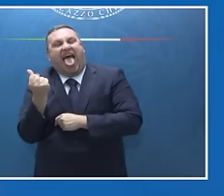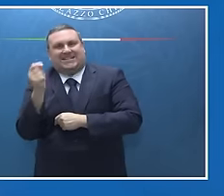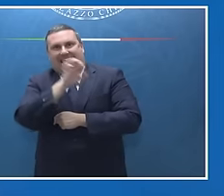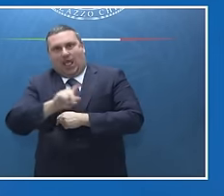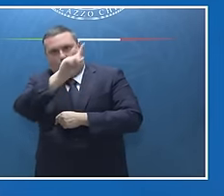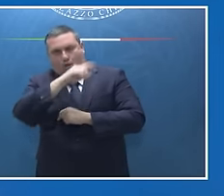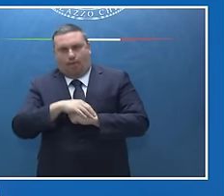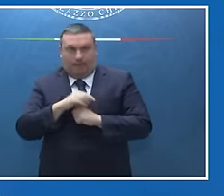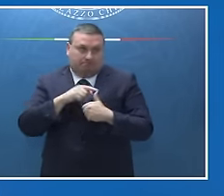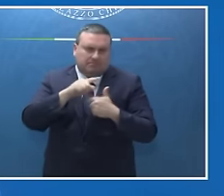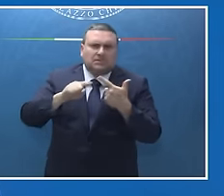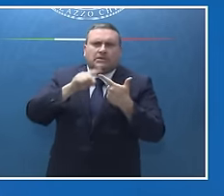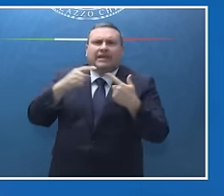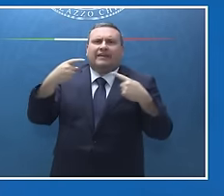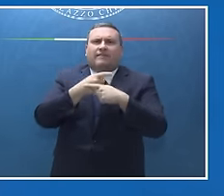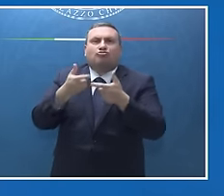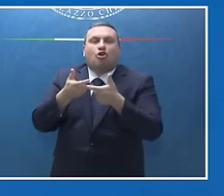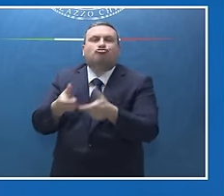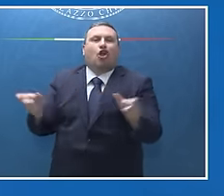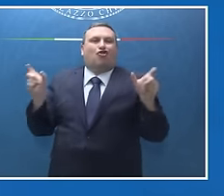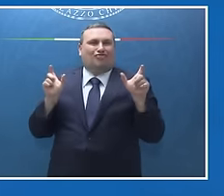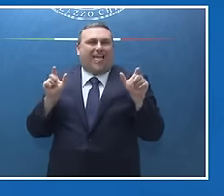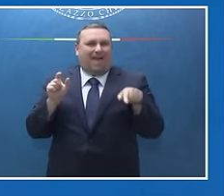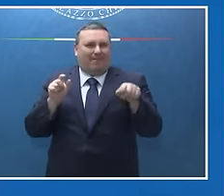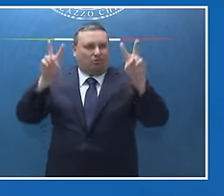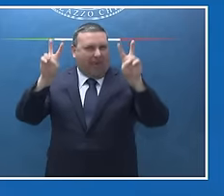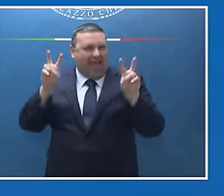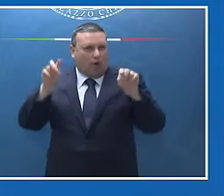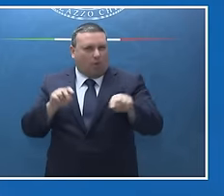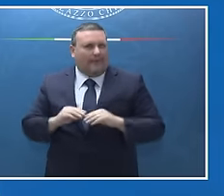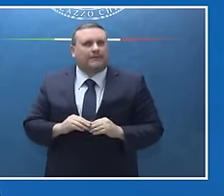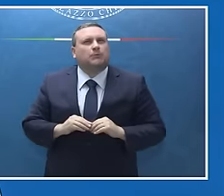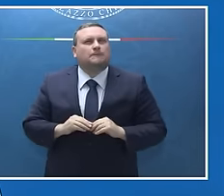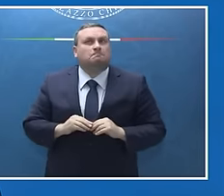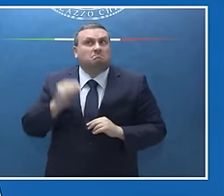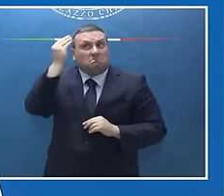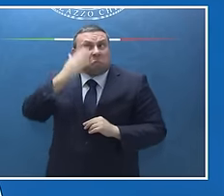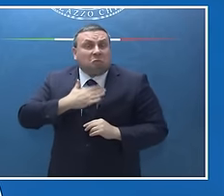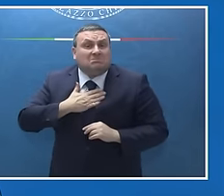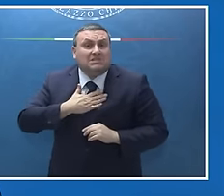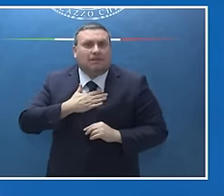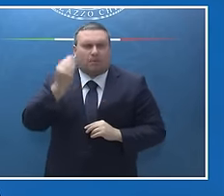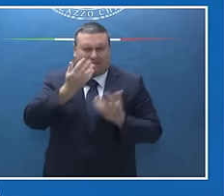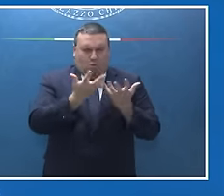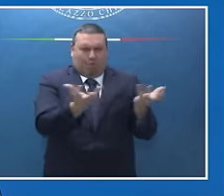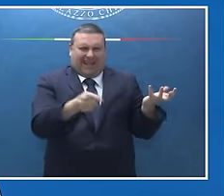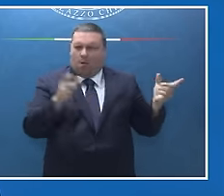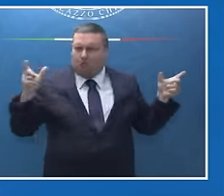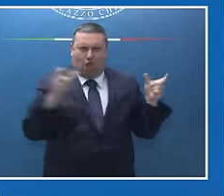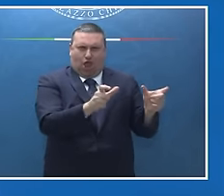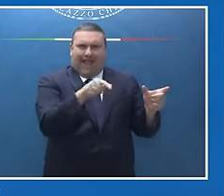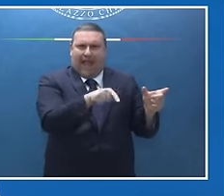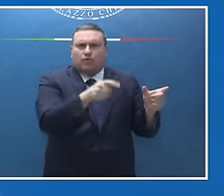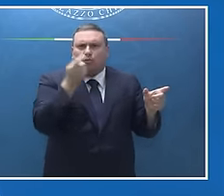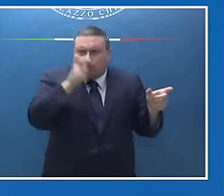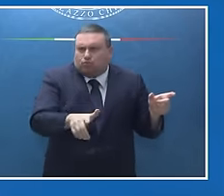scongelamento, a me pare evidente che essendo i beni congelati in